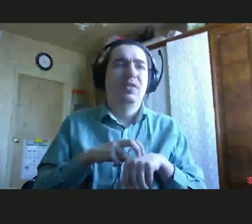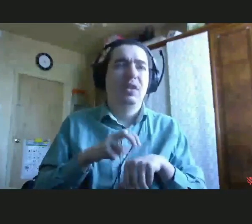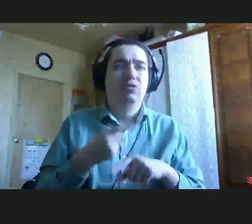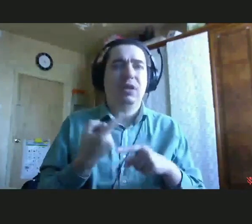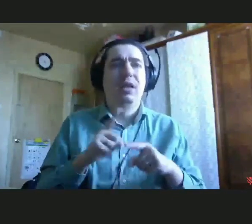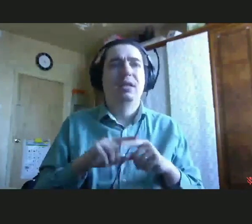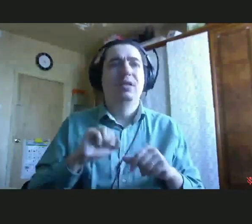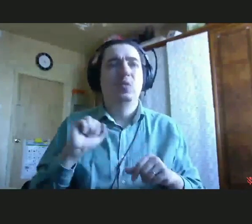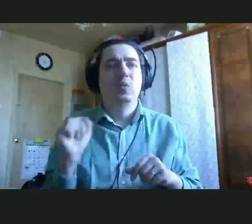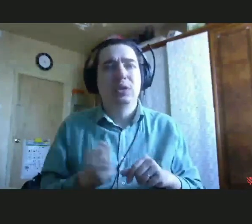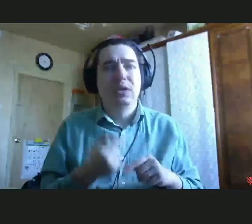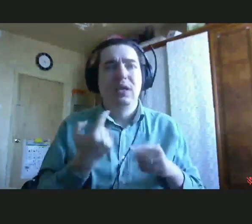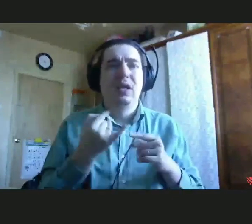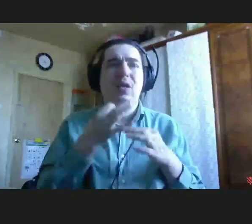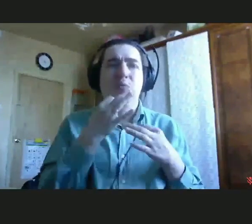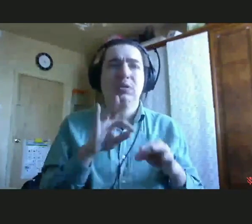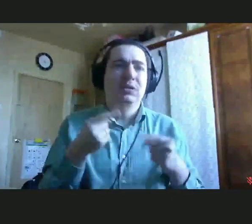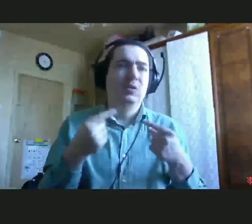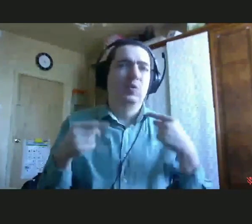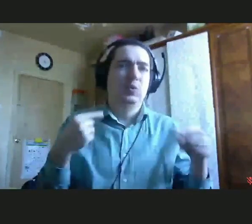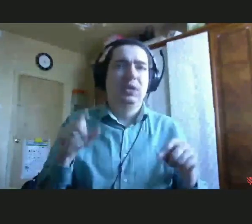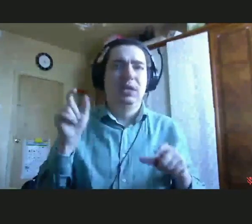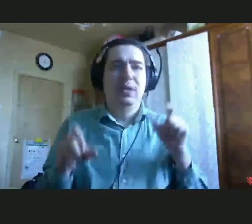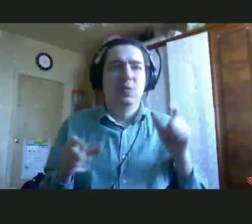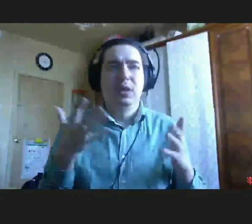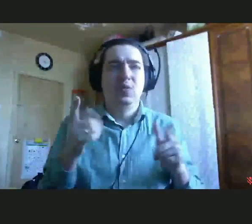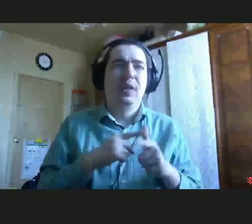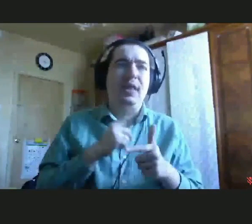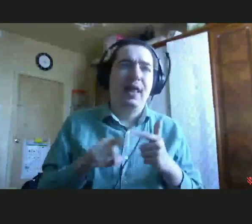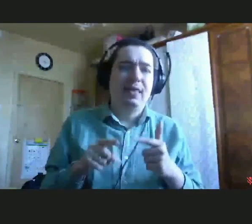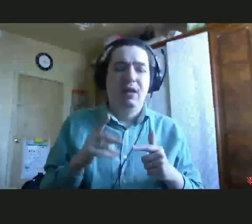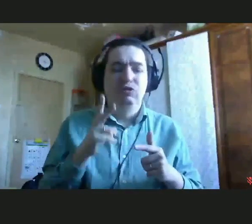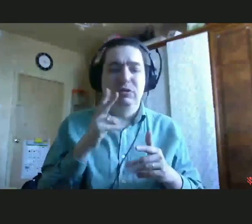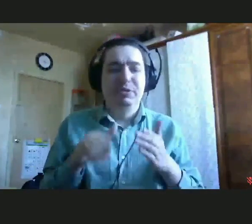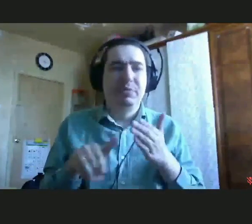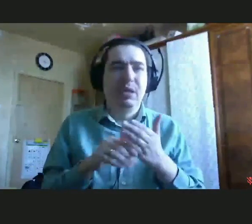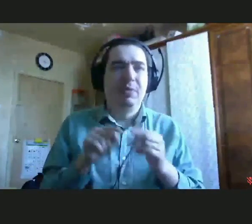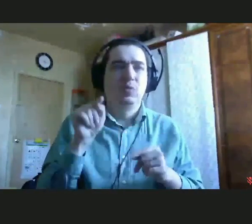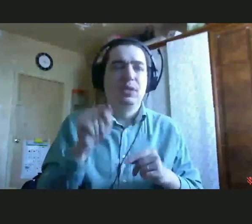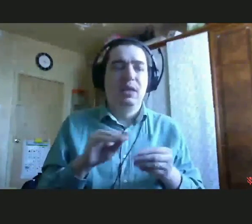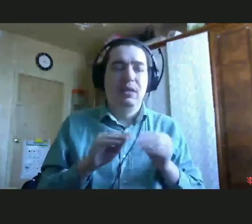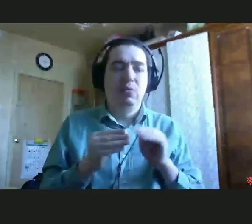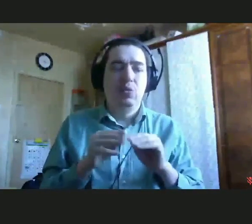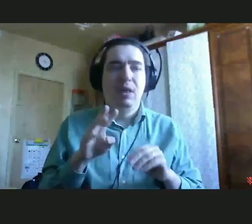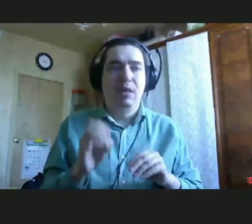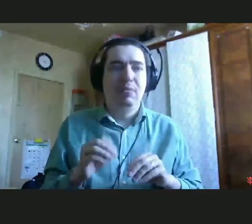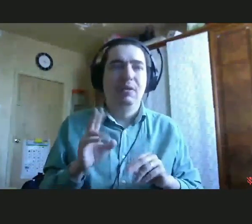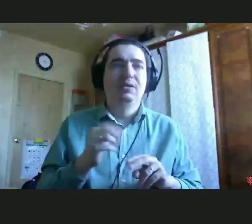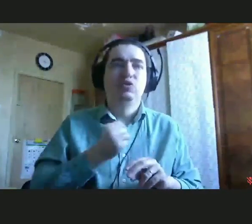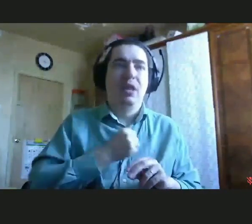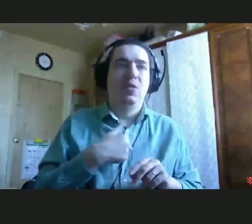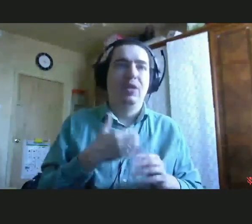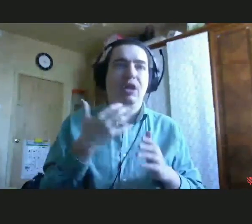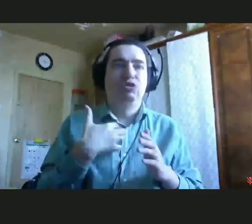друзья семьи и любые другие люди, которые так или иначе косвенно соприкасаются с данной проблемой. К сожалению, в нашей стране